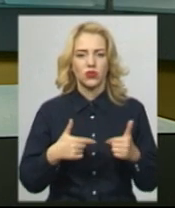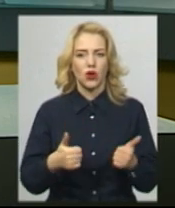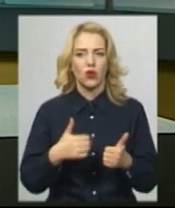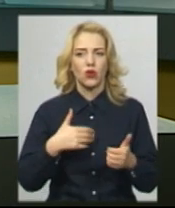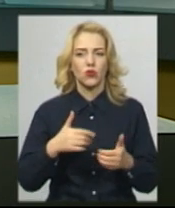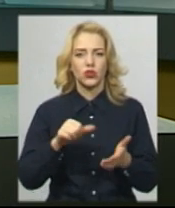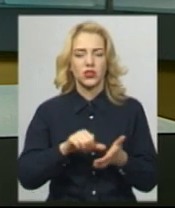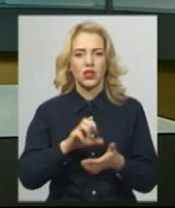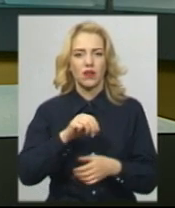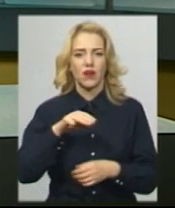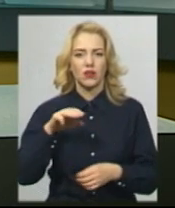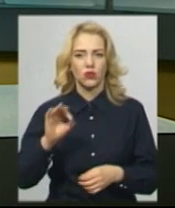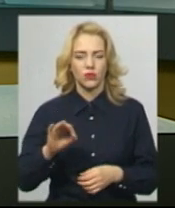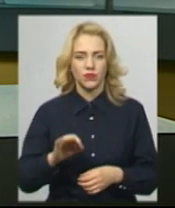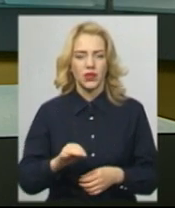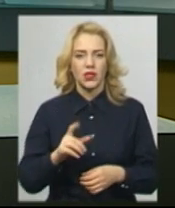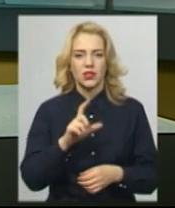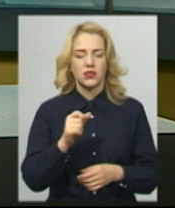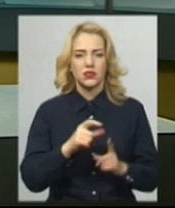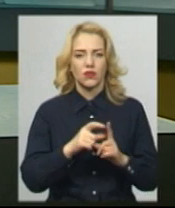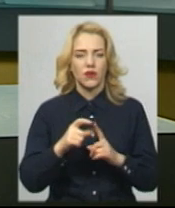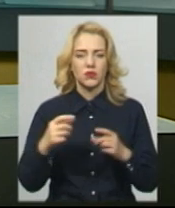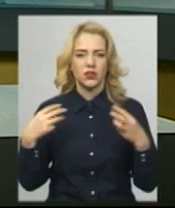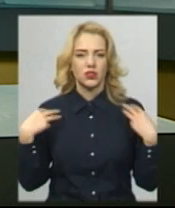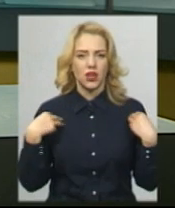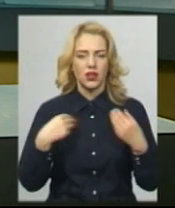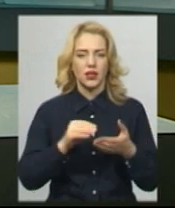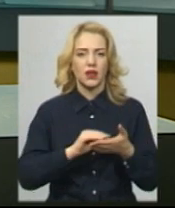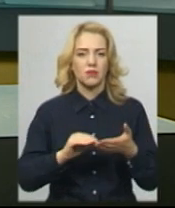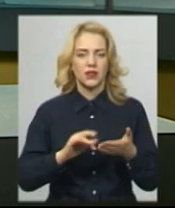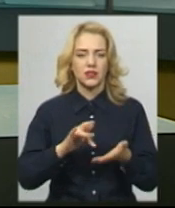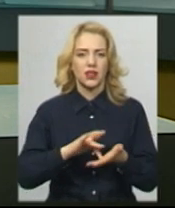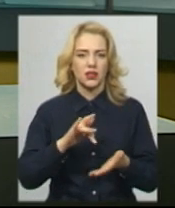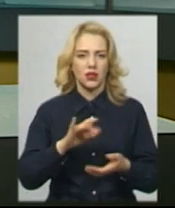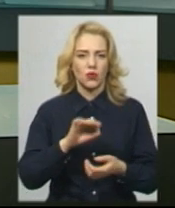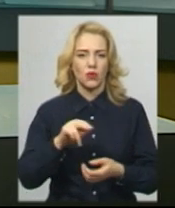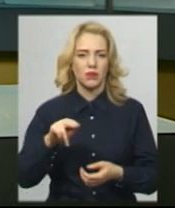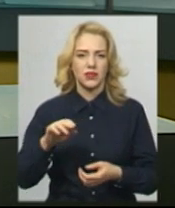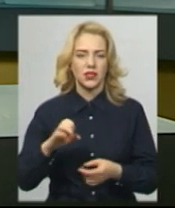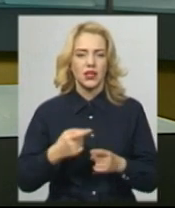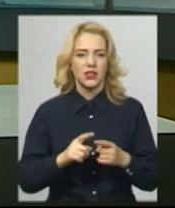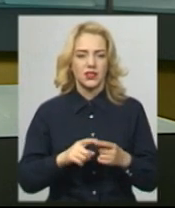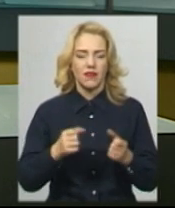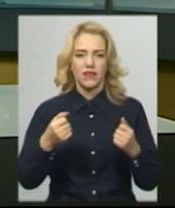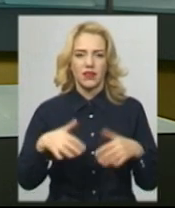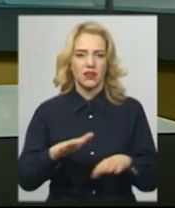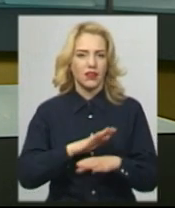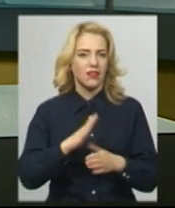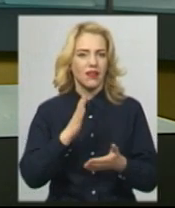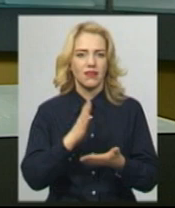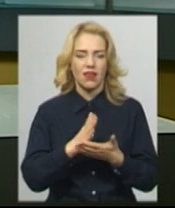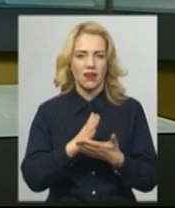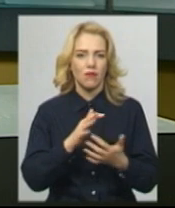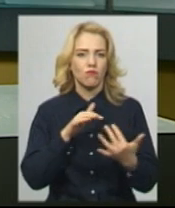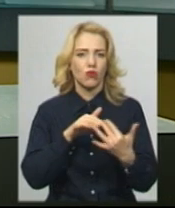учасників АТО Віталій Бакун. За словами начальника прес-центру ООС Андрія Аєєва, ця втрата не бойова. Наразі